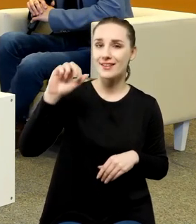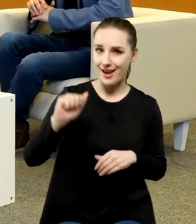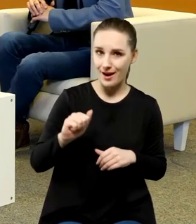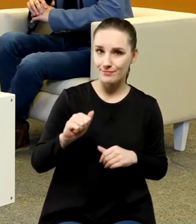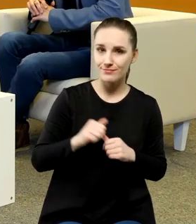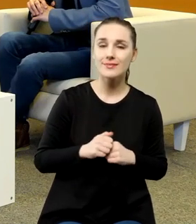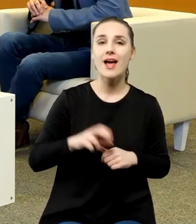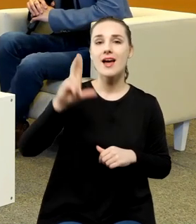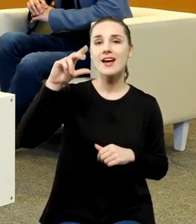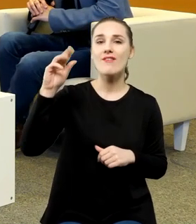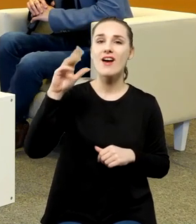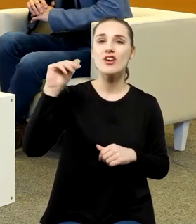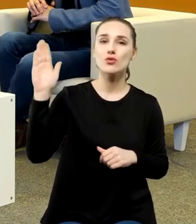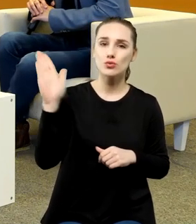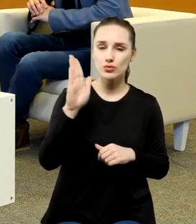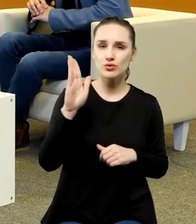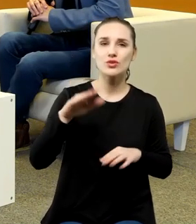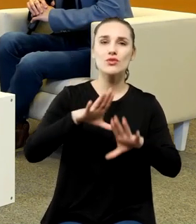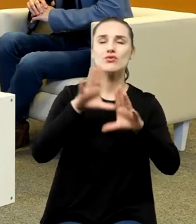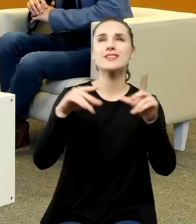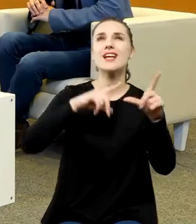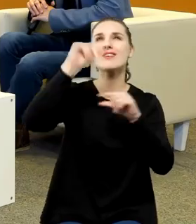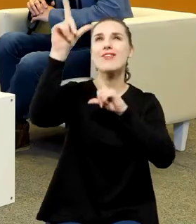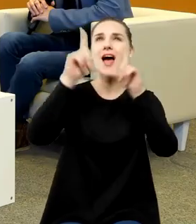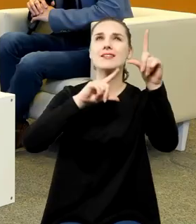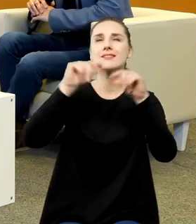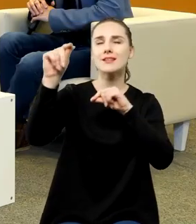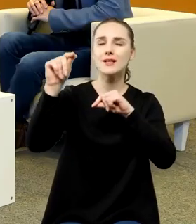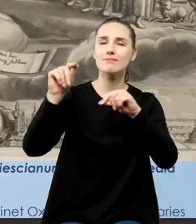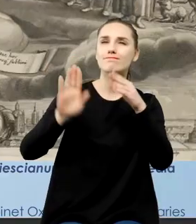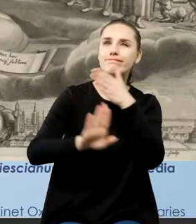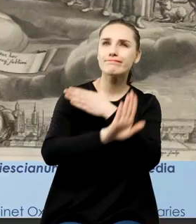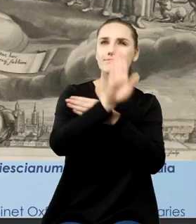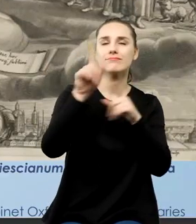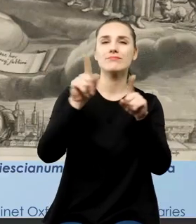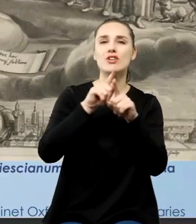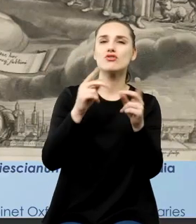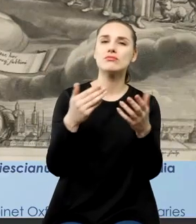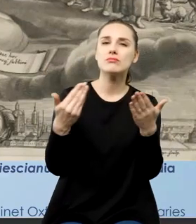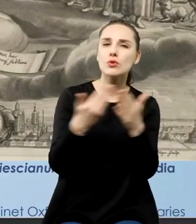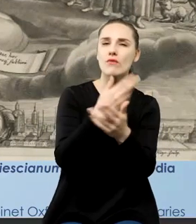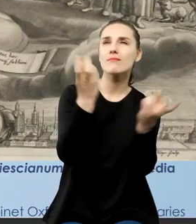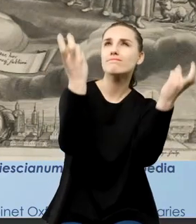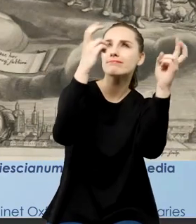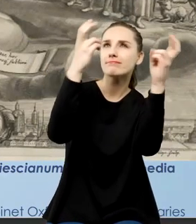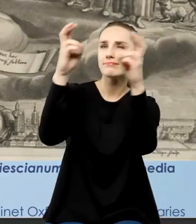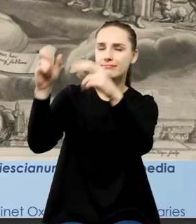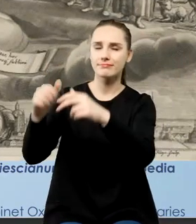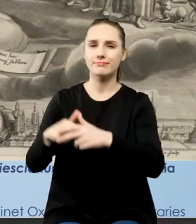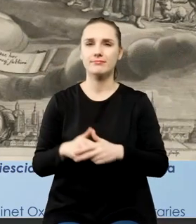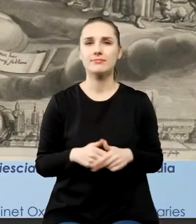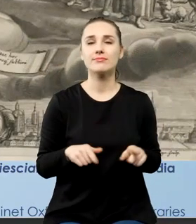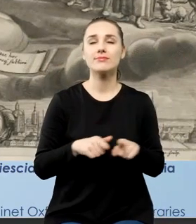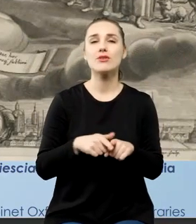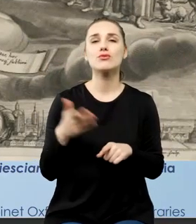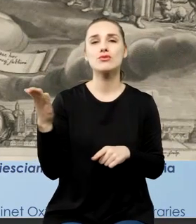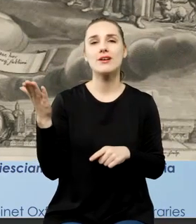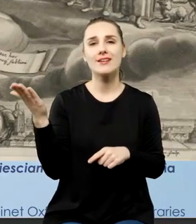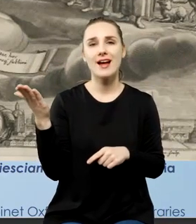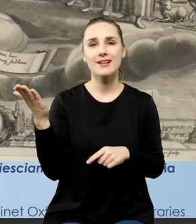Heweliusz tutaj przyprowadza wszystkie swoje gwiazdozbiory, które stworzył na nowo na niebie, idą za nim, a sam trzyma w rękach